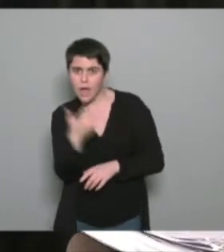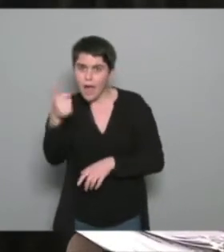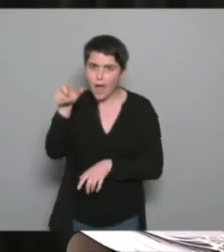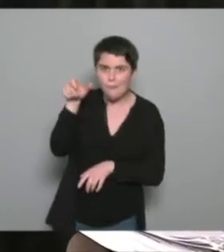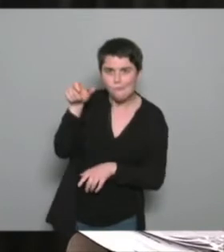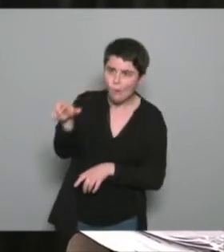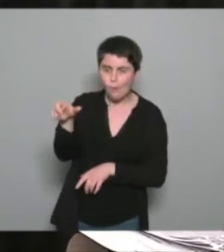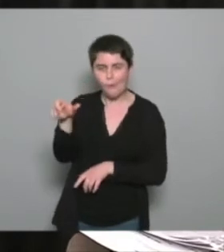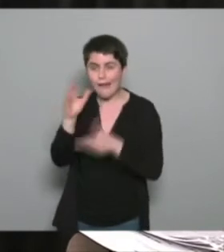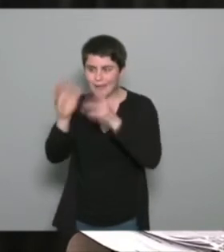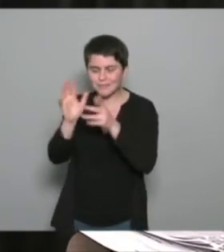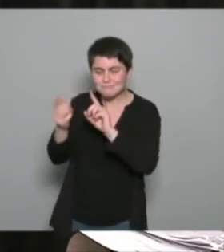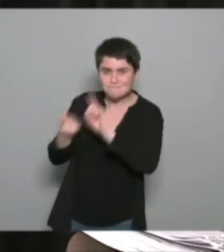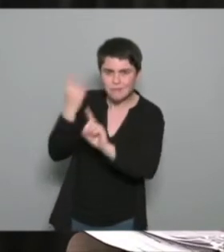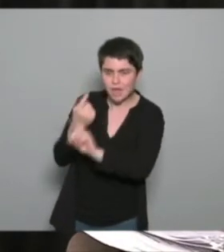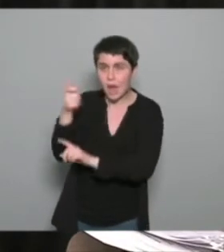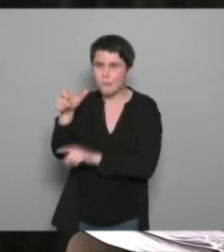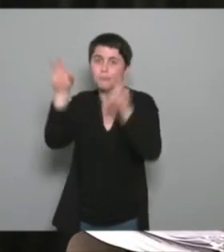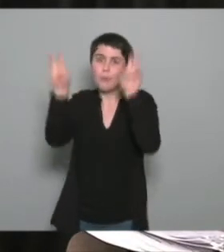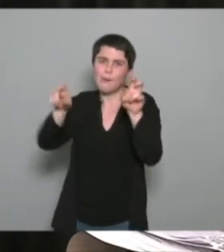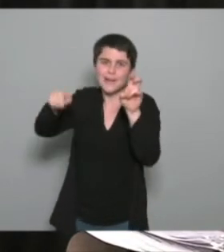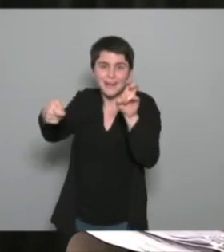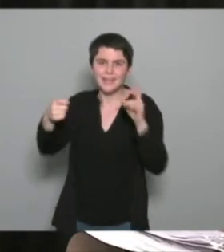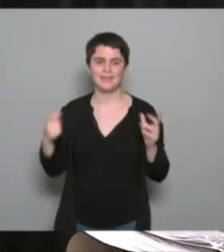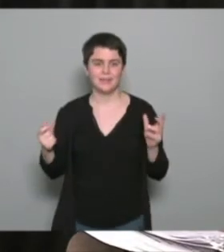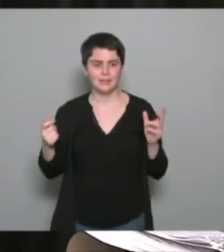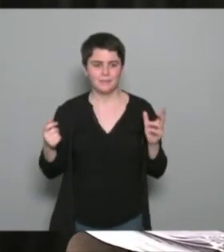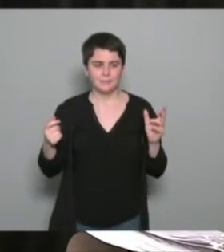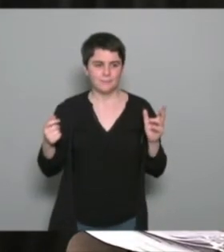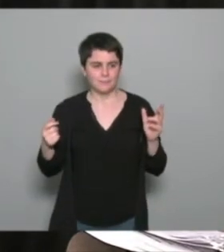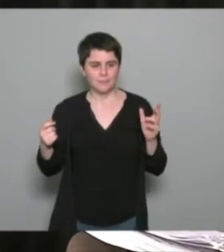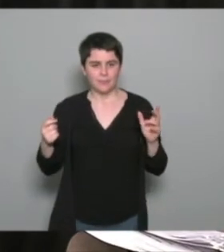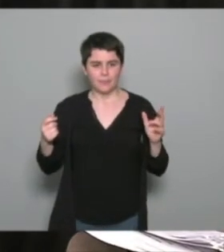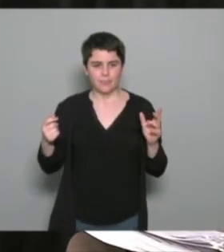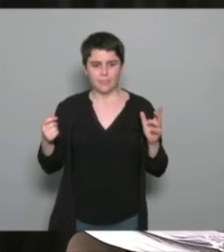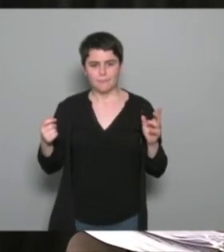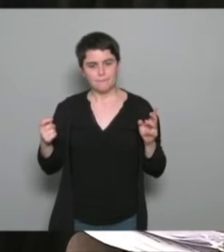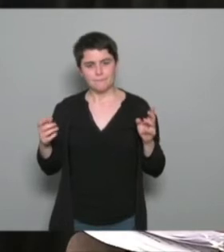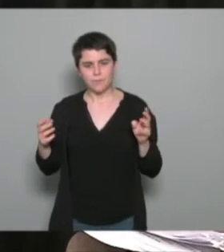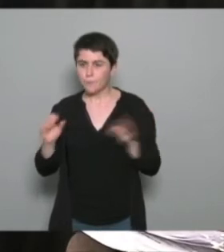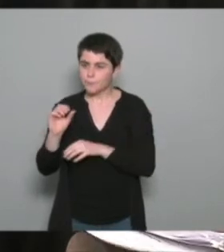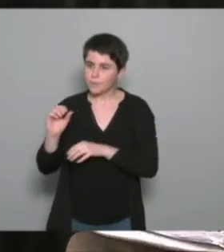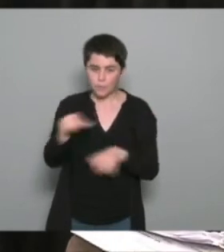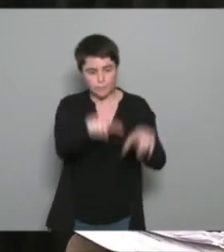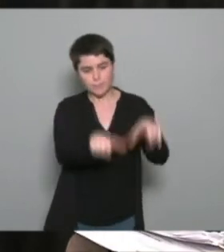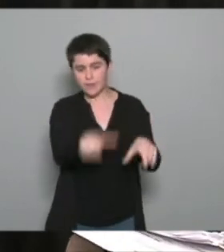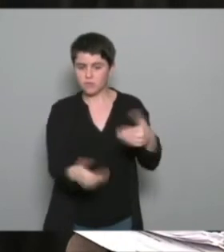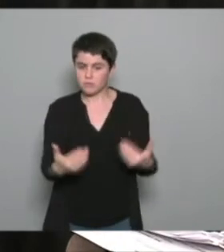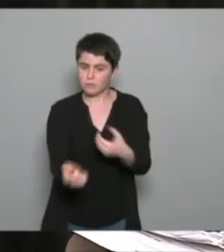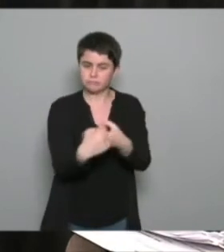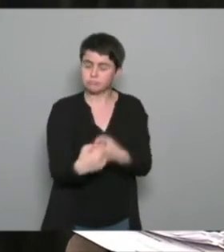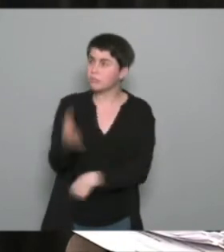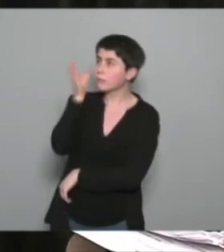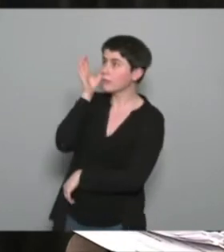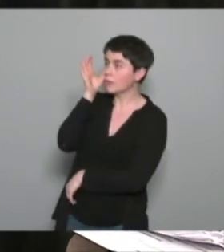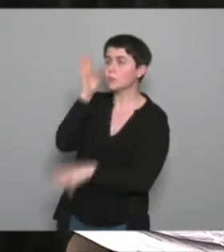soit qu'est-ce que vous diriez pour conclure chacun d'entre vous dire à l'ensemble de nos participants qui nous écoutent avec les yeux